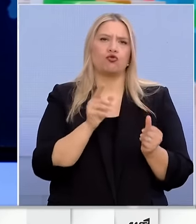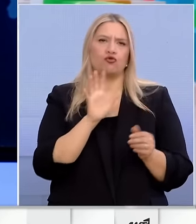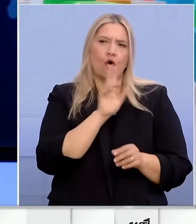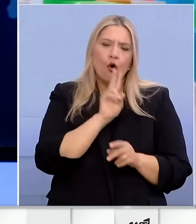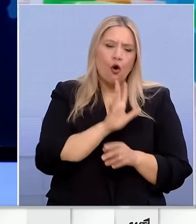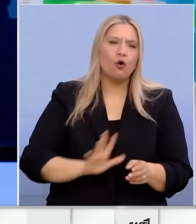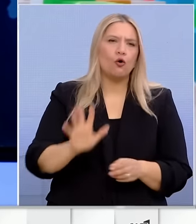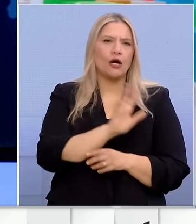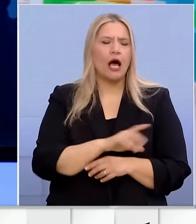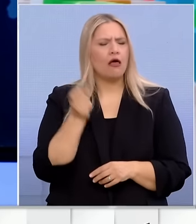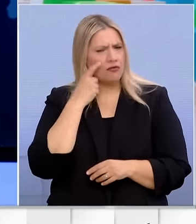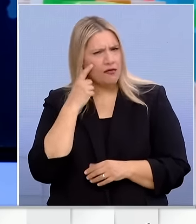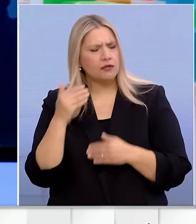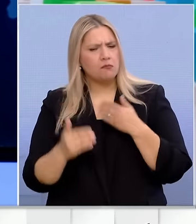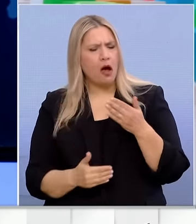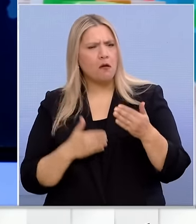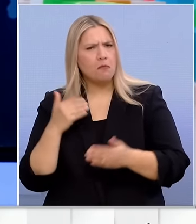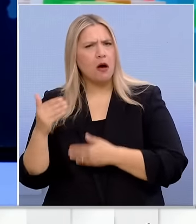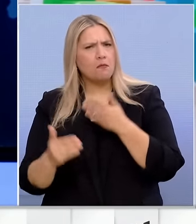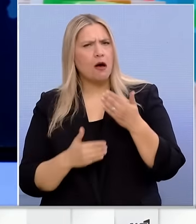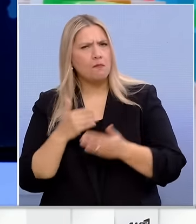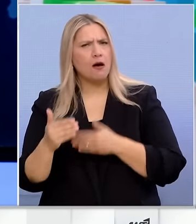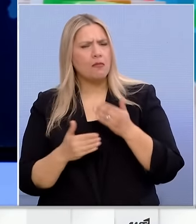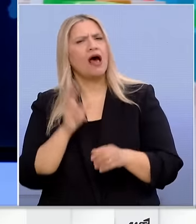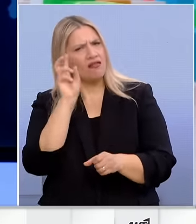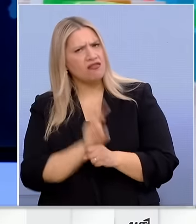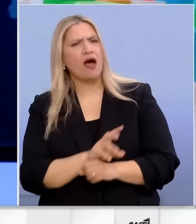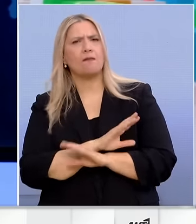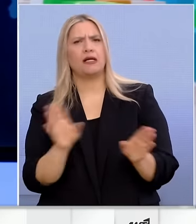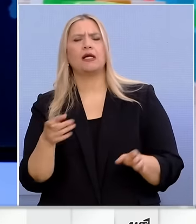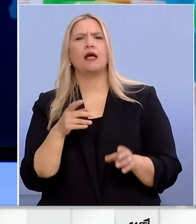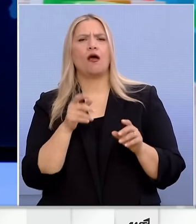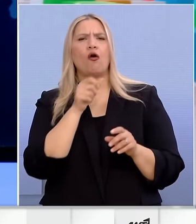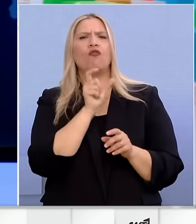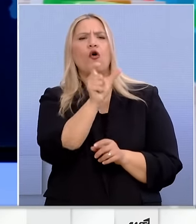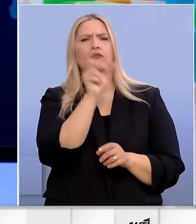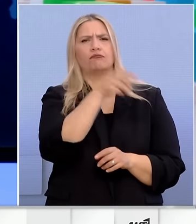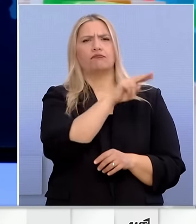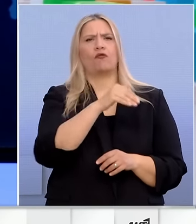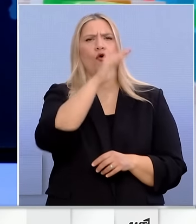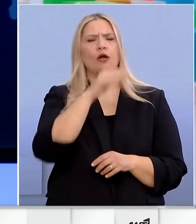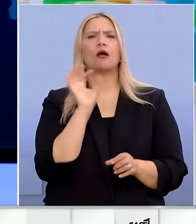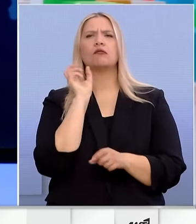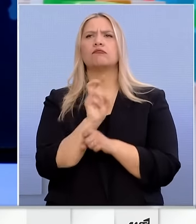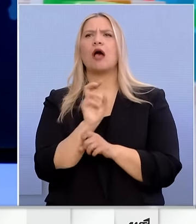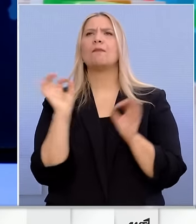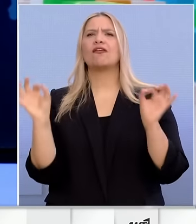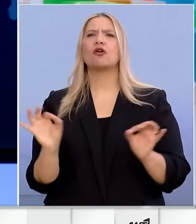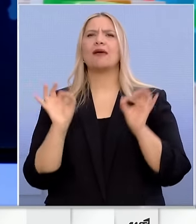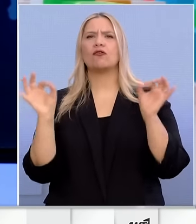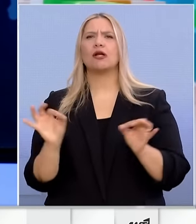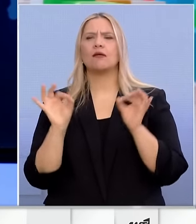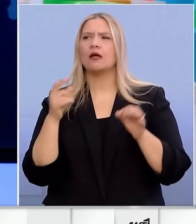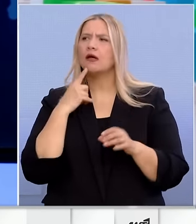πορεία θα φύγει και θα δείτε ότι θα μιλάνε οι γείτονες μόνο με τη Μακεδονία. Γιατί άλλωστε και σε άλλα ζητήματα μακεδονική